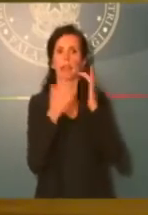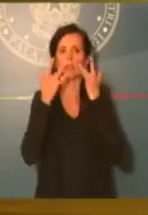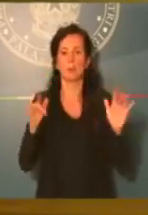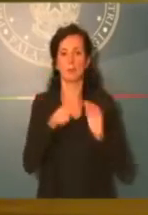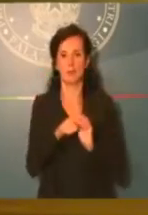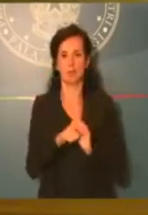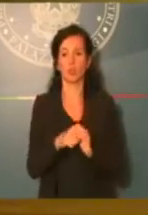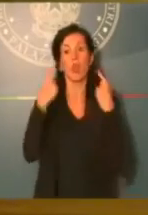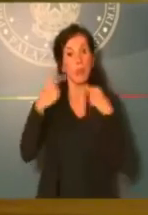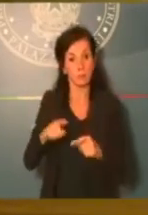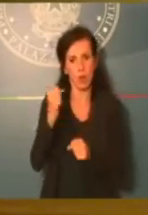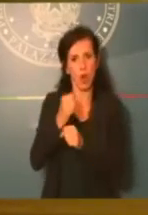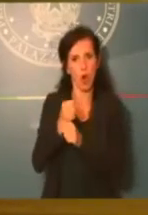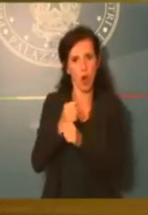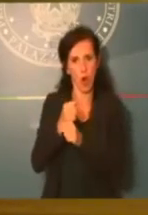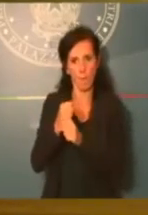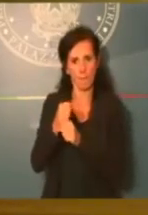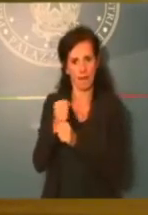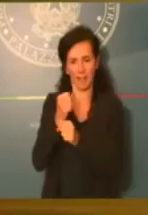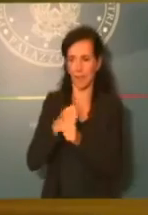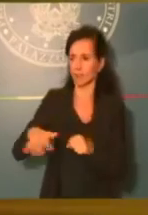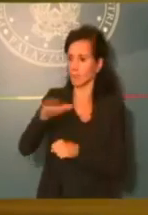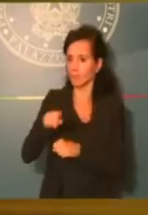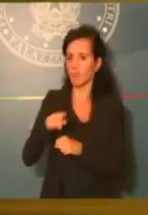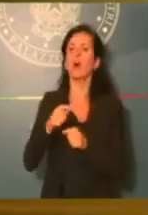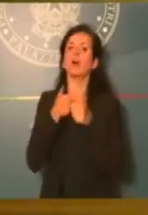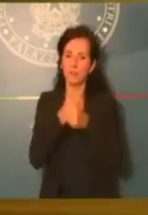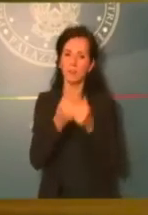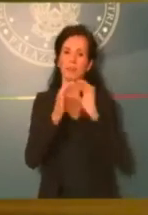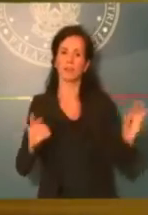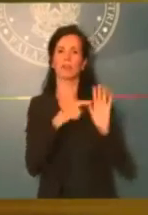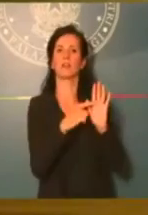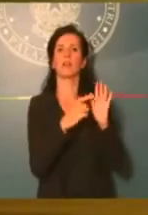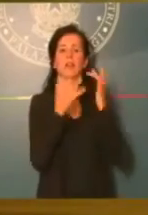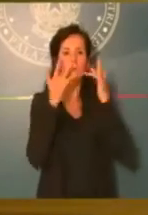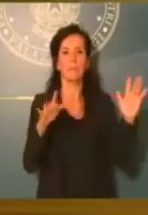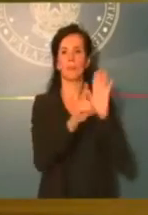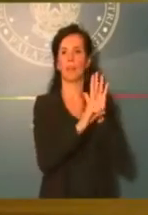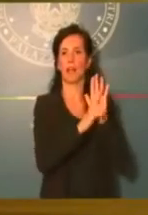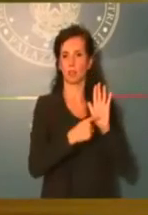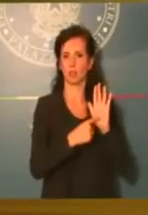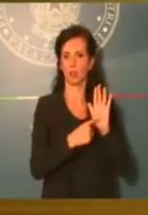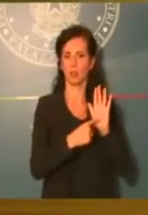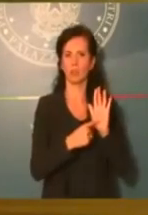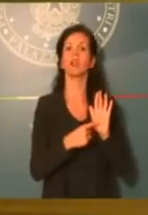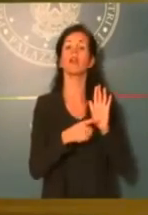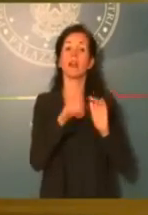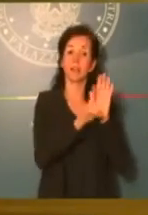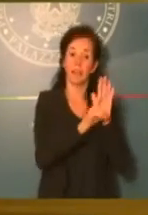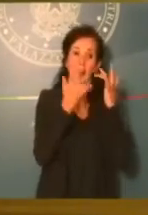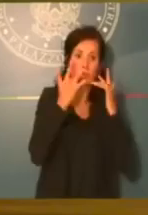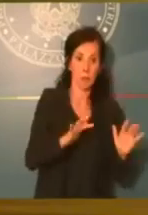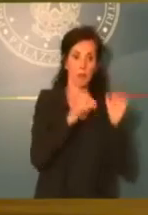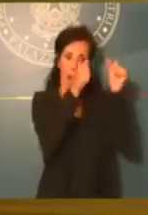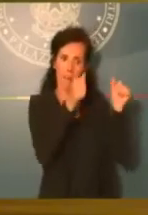opere potranno approfittare di queste semplificazioni, che siano semplificazioni legate ai poteri delle stazioni appaltanti oppure a quelle